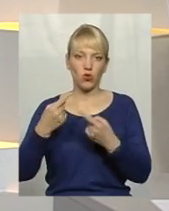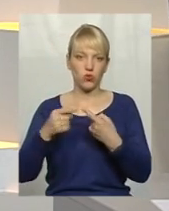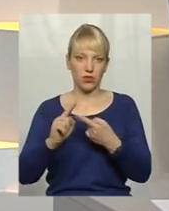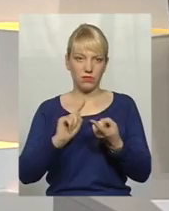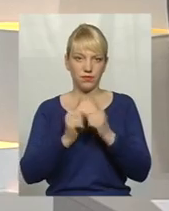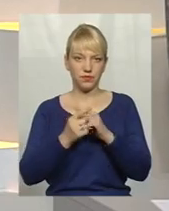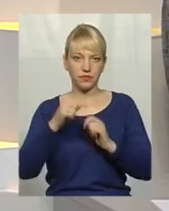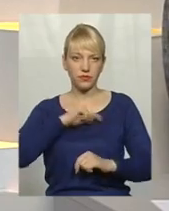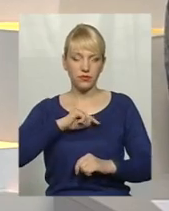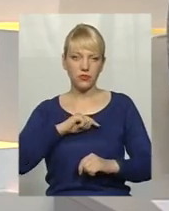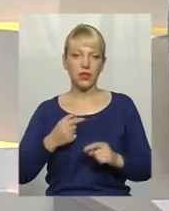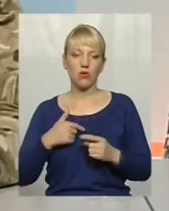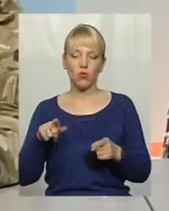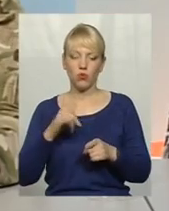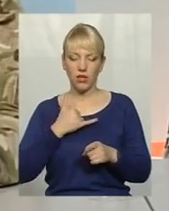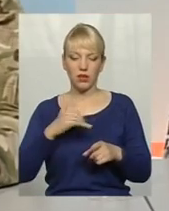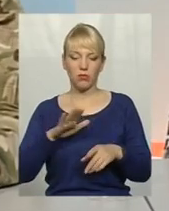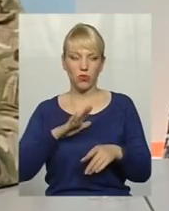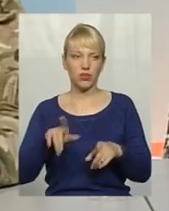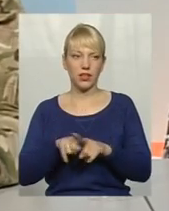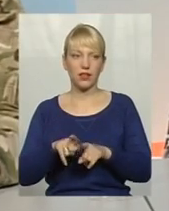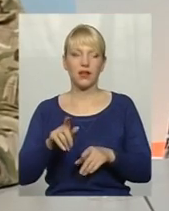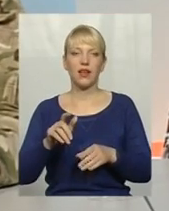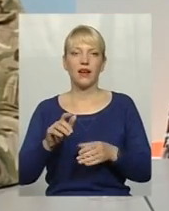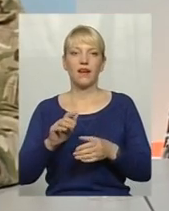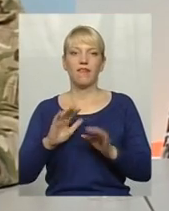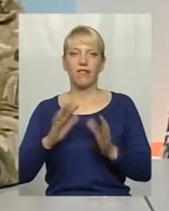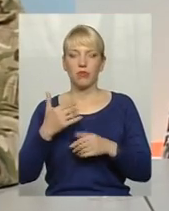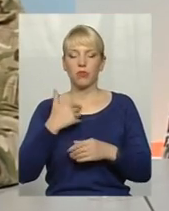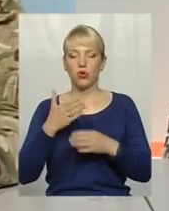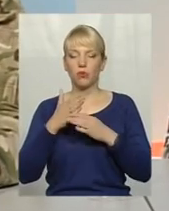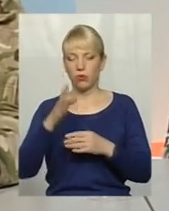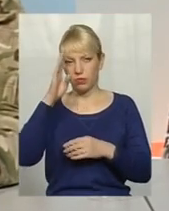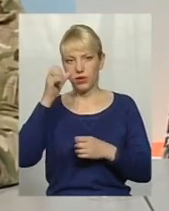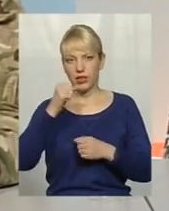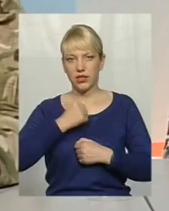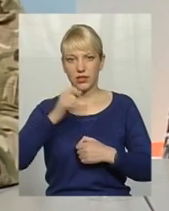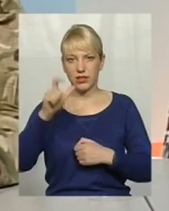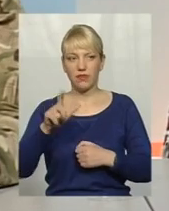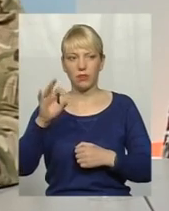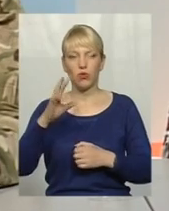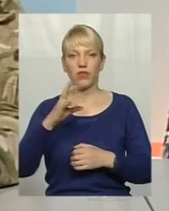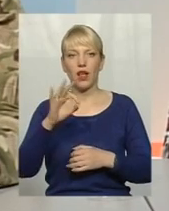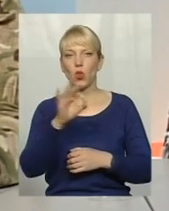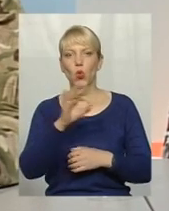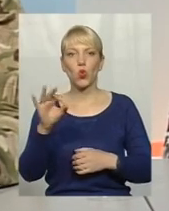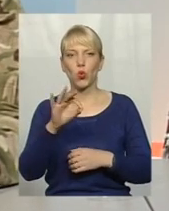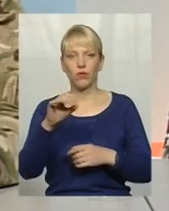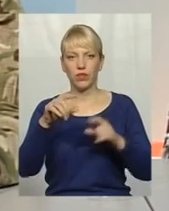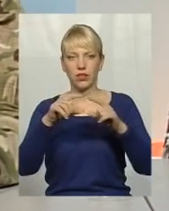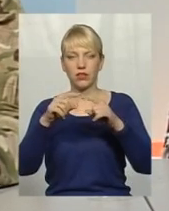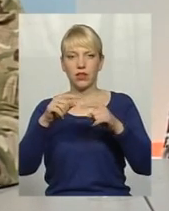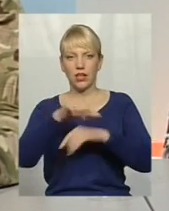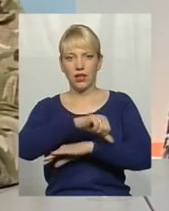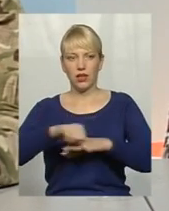був випадок, що ми допомагали і дзвонювалися весь час з бійцем, він був на самій нульовій. І тут приходить його